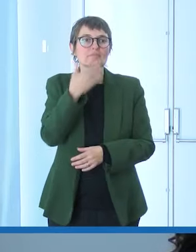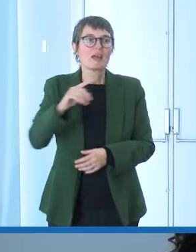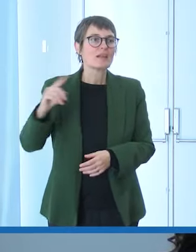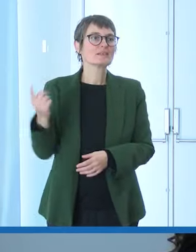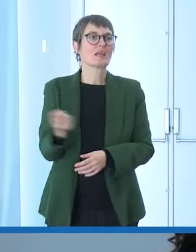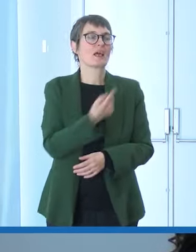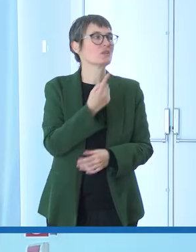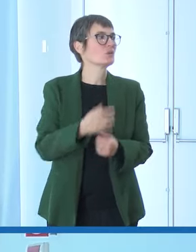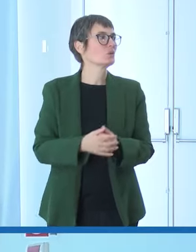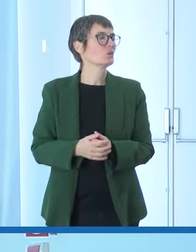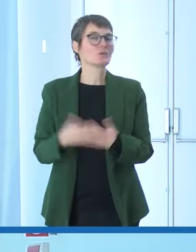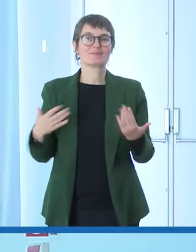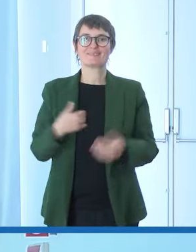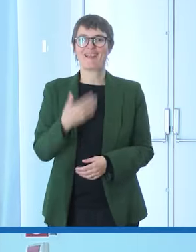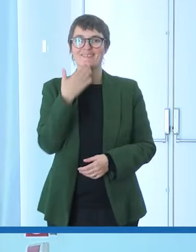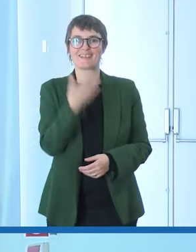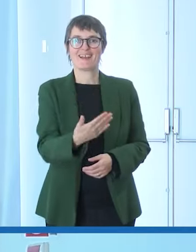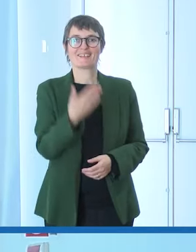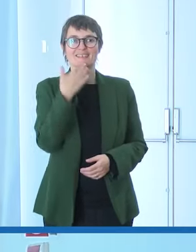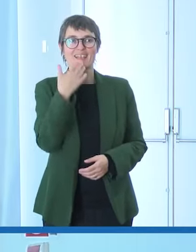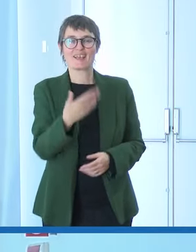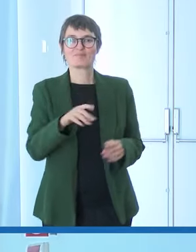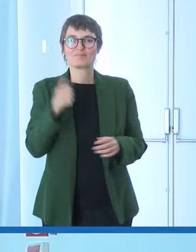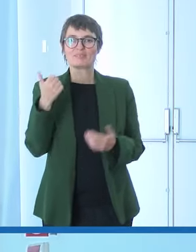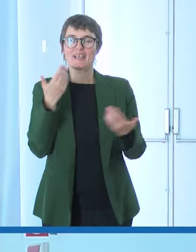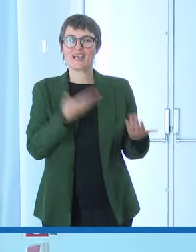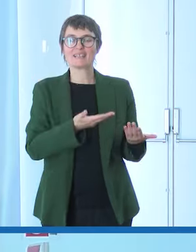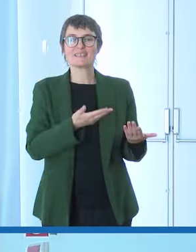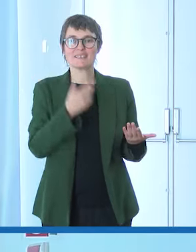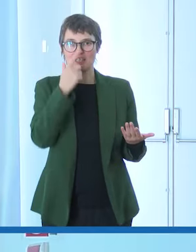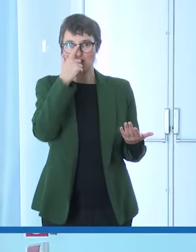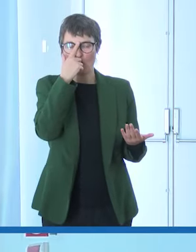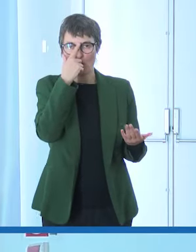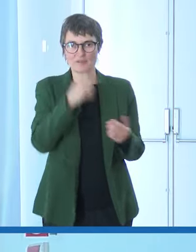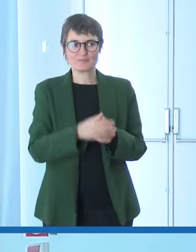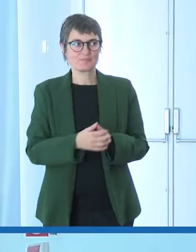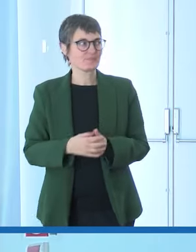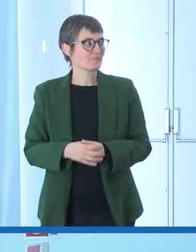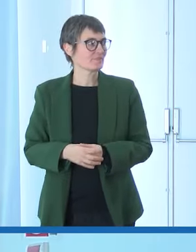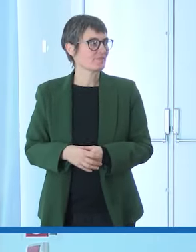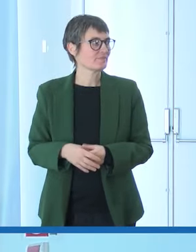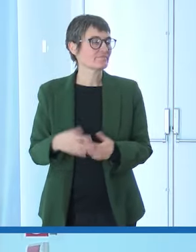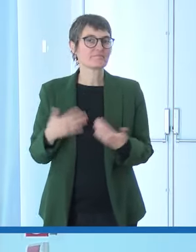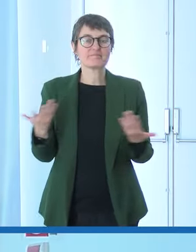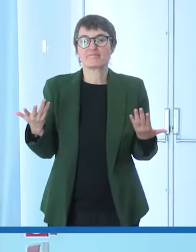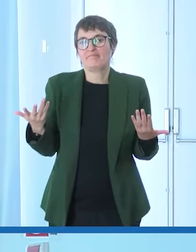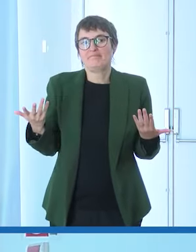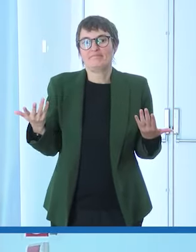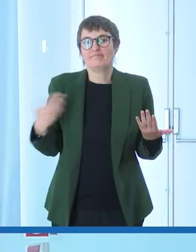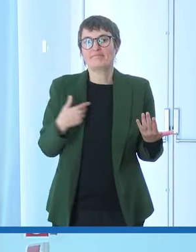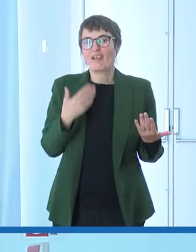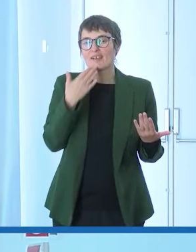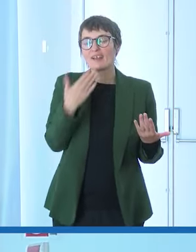a te la parola grazie grazie al direttore Giuseppe Manzetti speriamo di essere stati